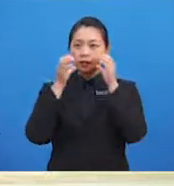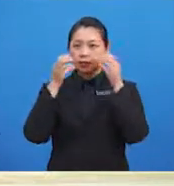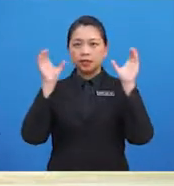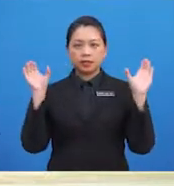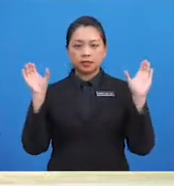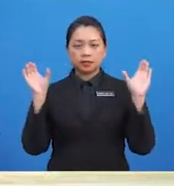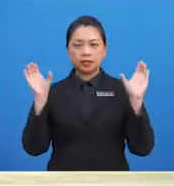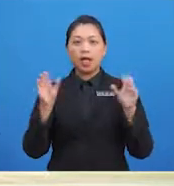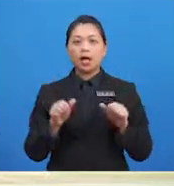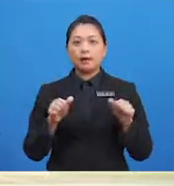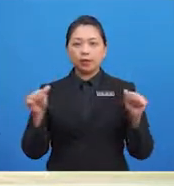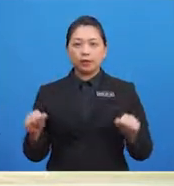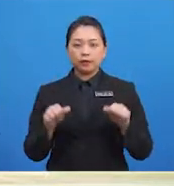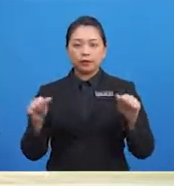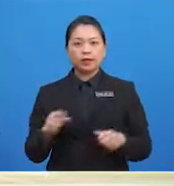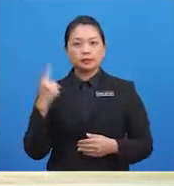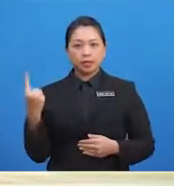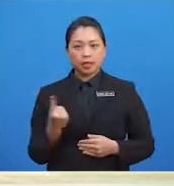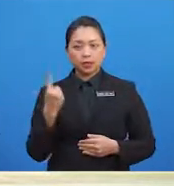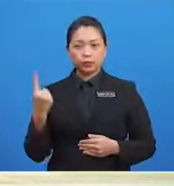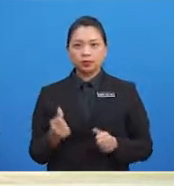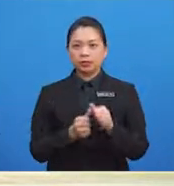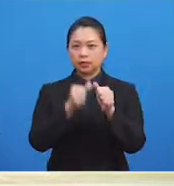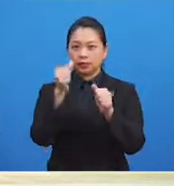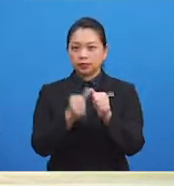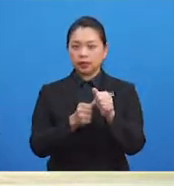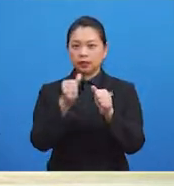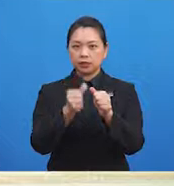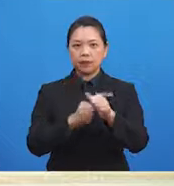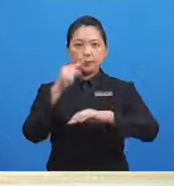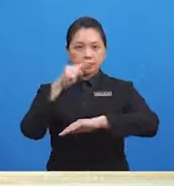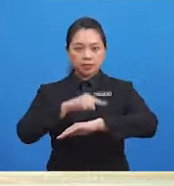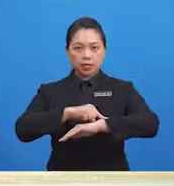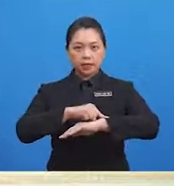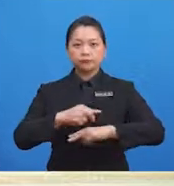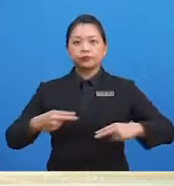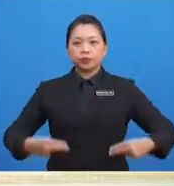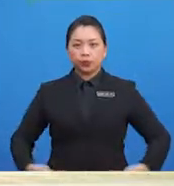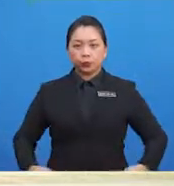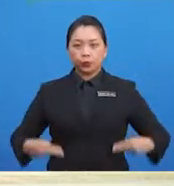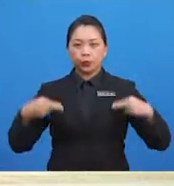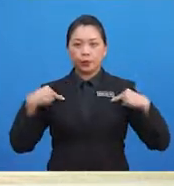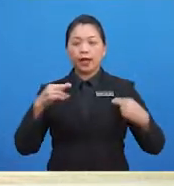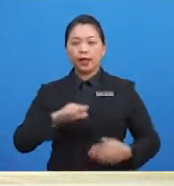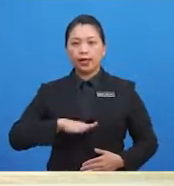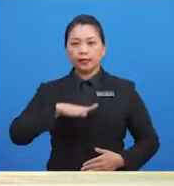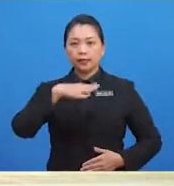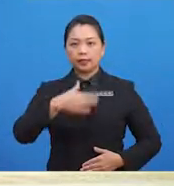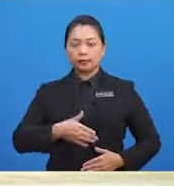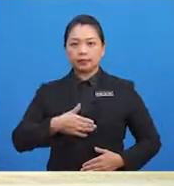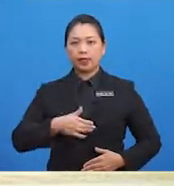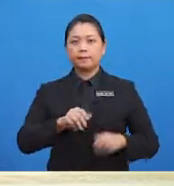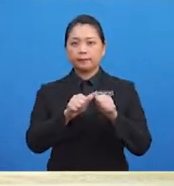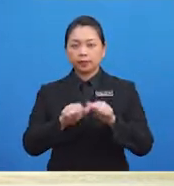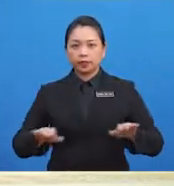otak jegas Amalkan selalu setiap masa Hidup